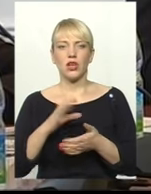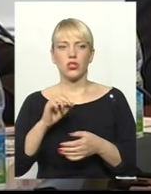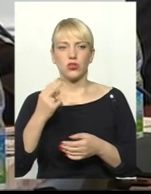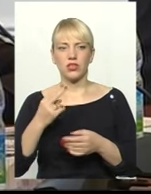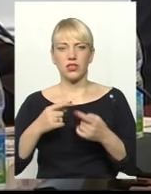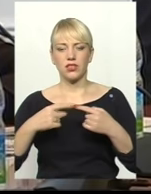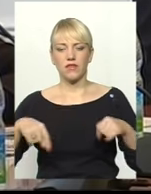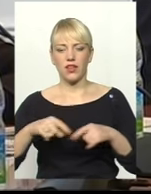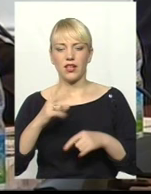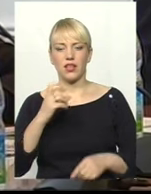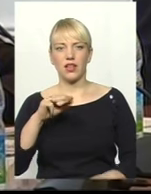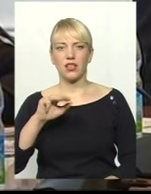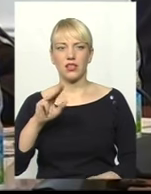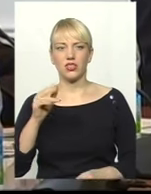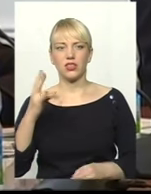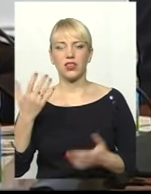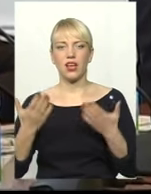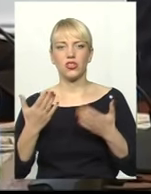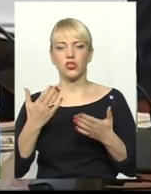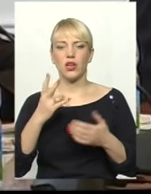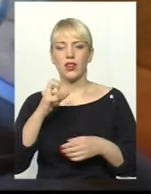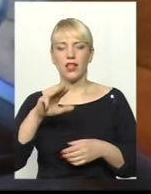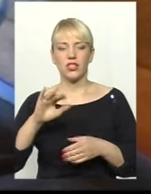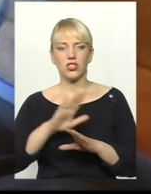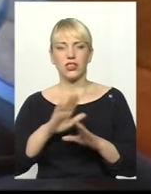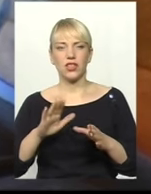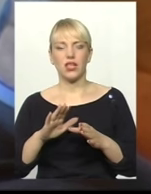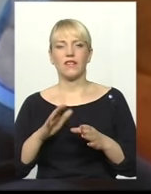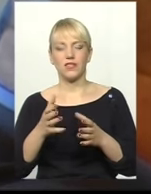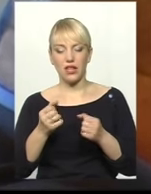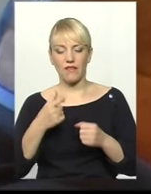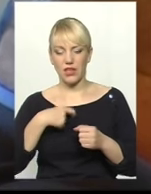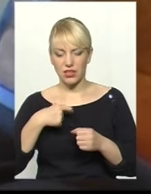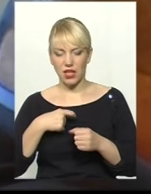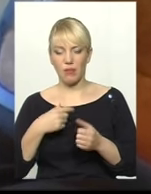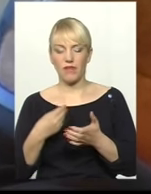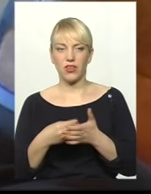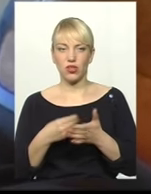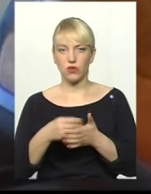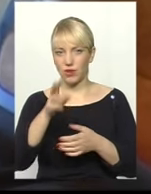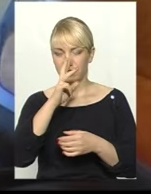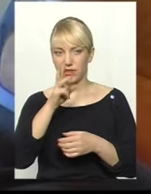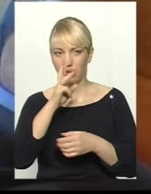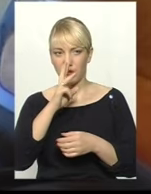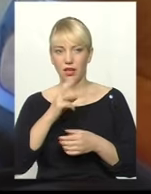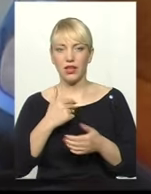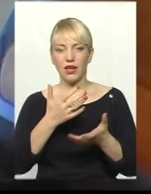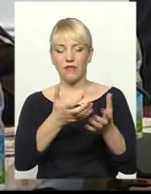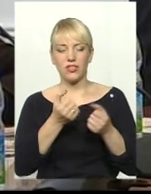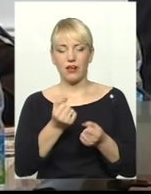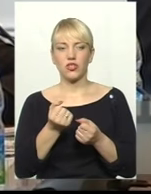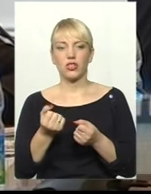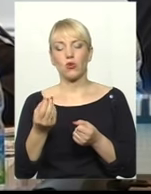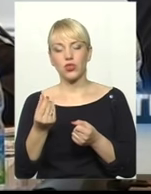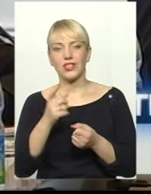Якщо Нетішин сьогодні взяв на себе фінансування заробітної плати по медсанчастині, значи знявши кошти з вирішення соціальних проблем,